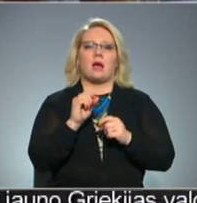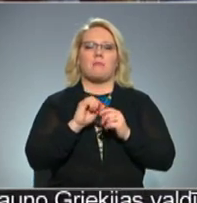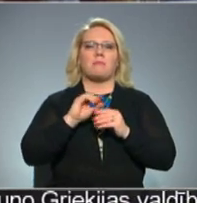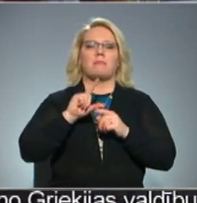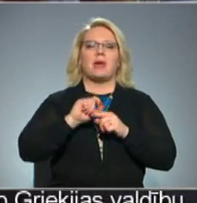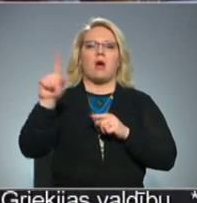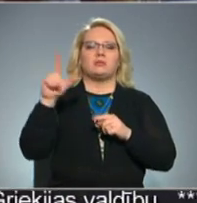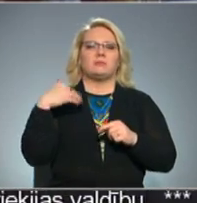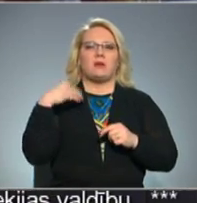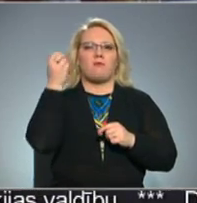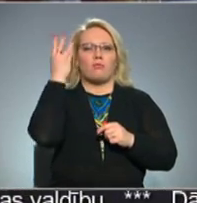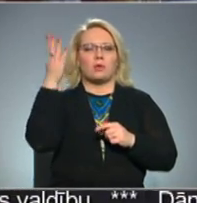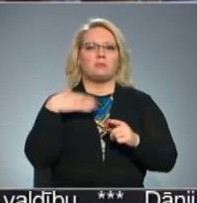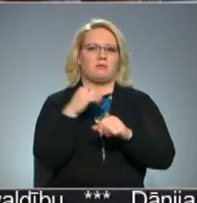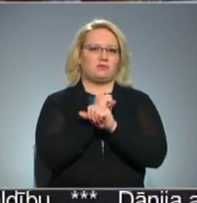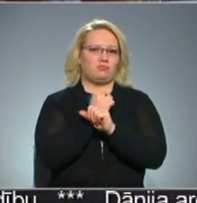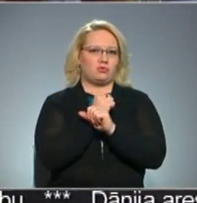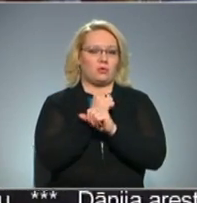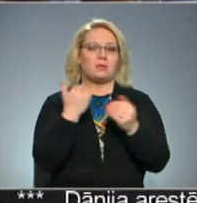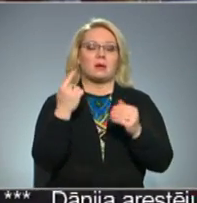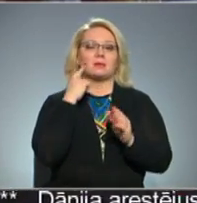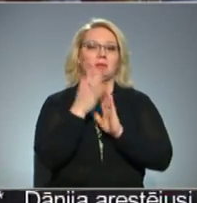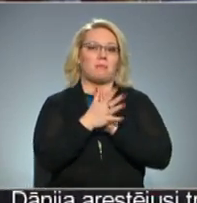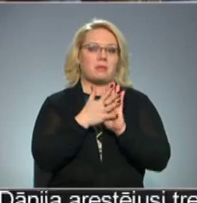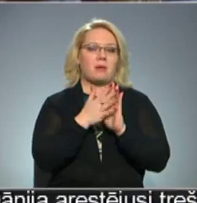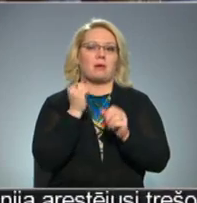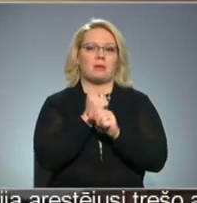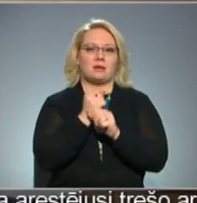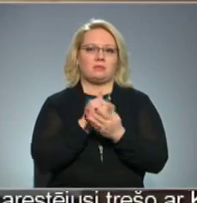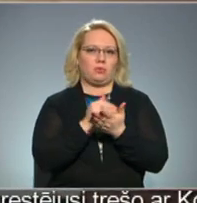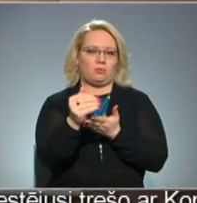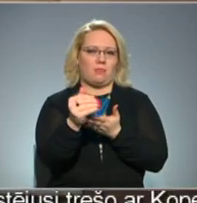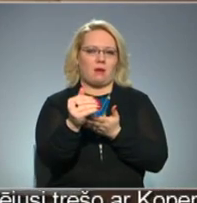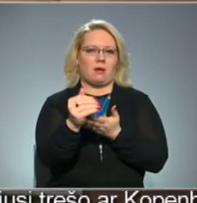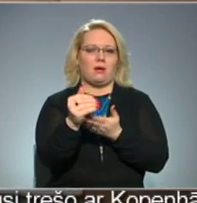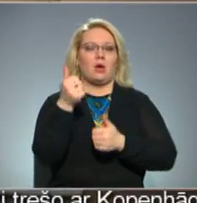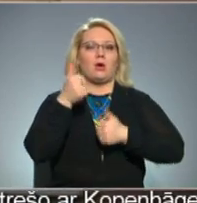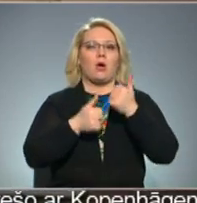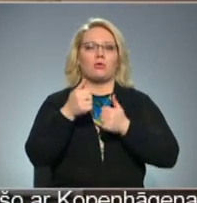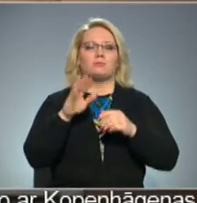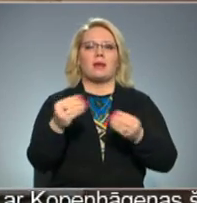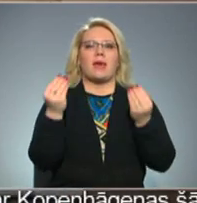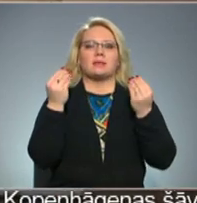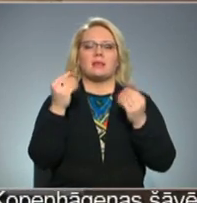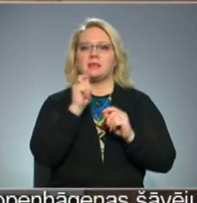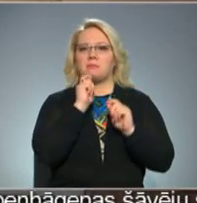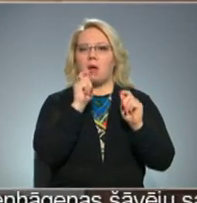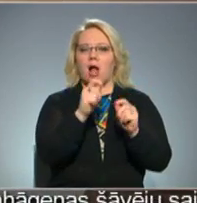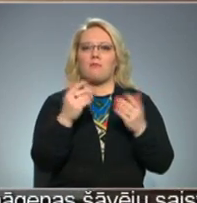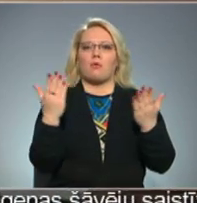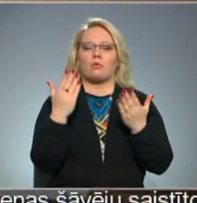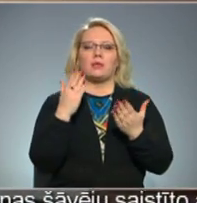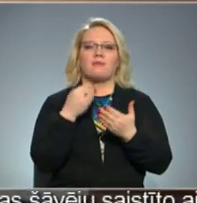audzējām savus muskuļus. Tagad mēs sapratām, ka mēs to darīsim arī turpmāk. Konkurs par ekscelences balvu, kurā tiek